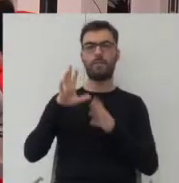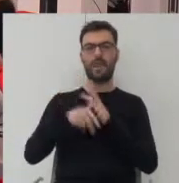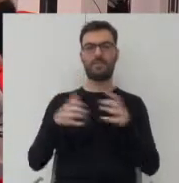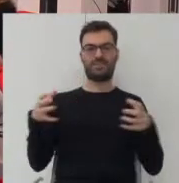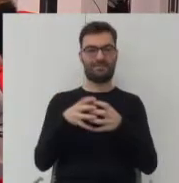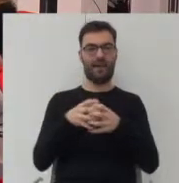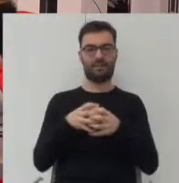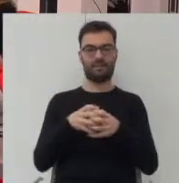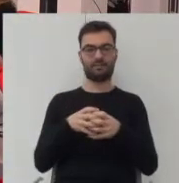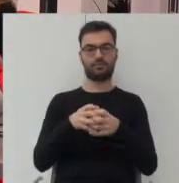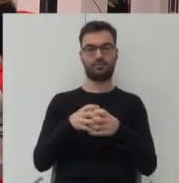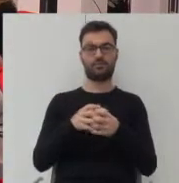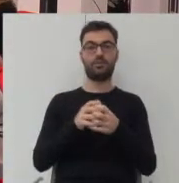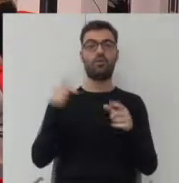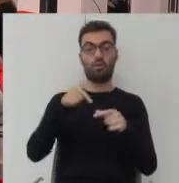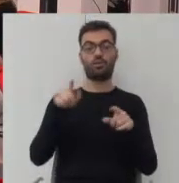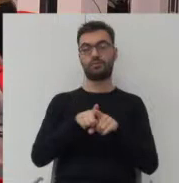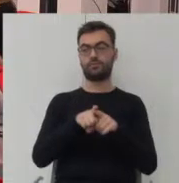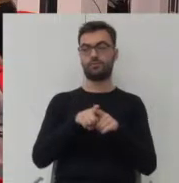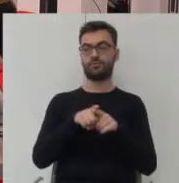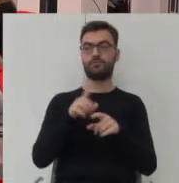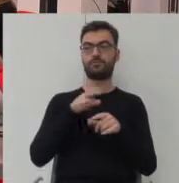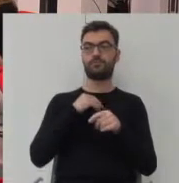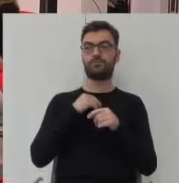jednocześnie, jak to Pan określił,